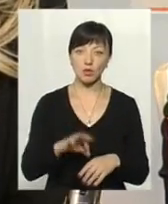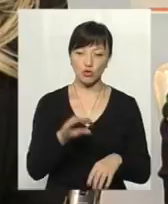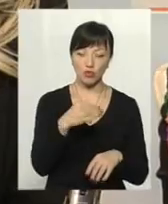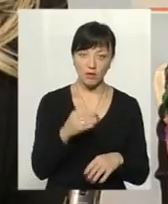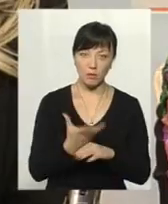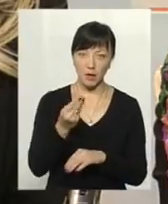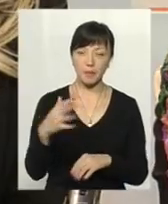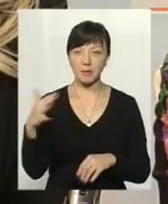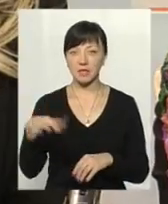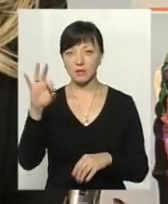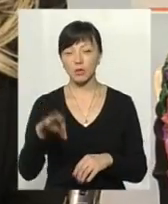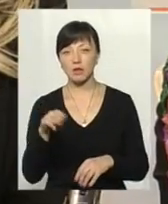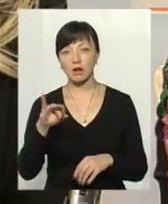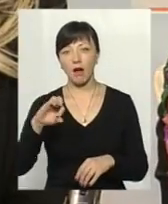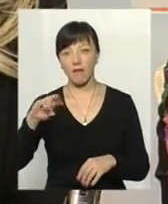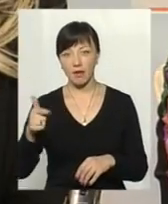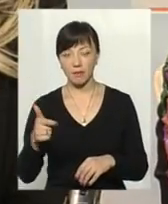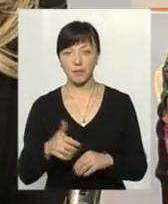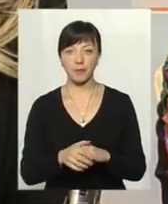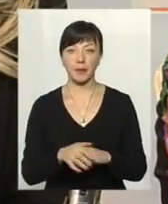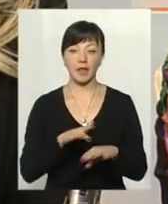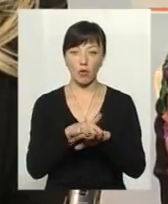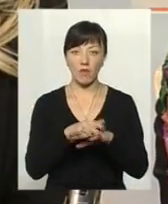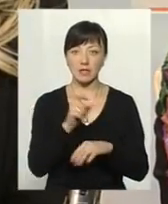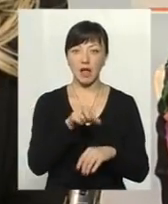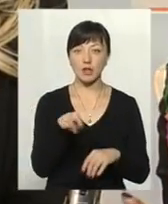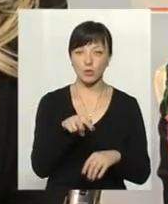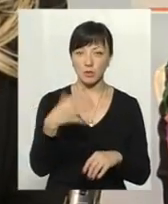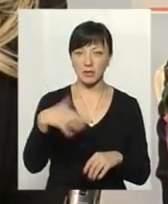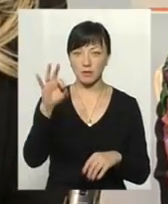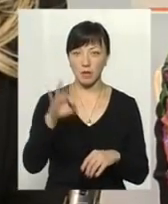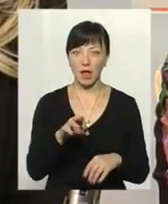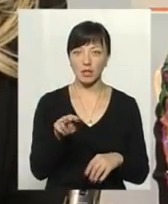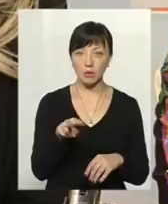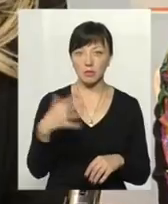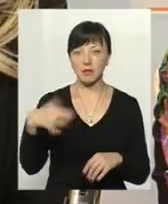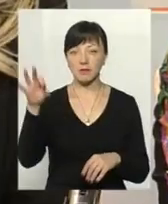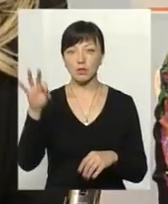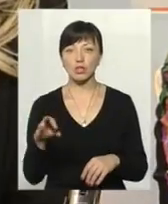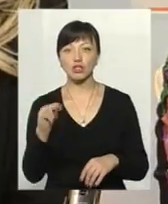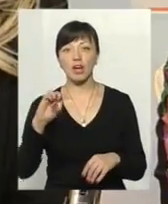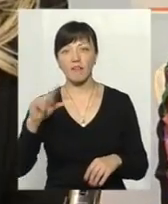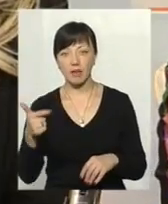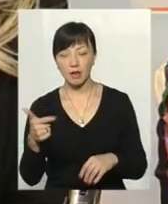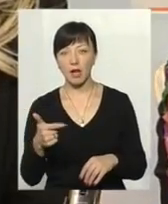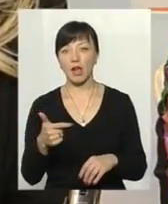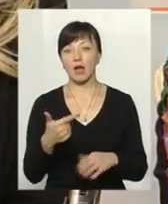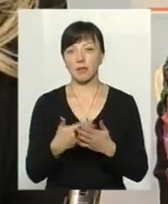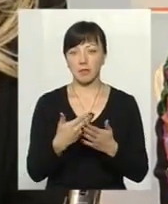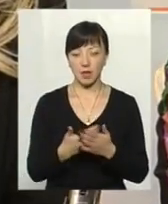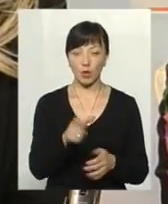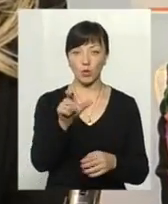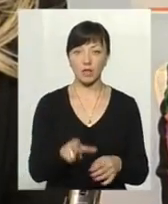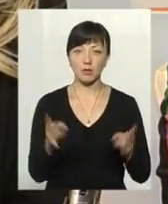жовтні плоти, 50% в травні. Нарахування за листопад – 50% в листопаді, 50% в червні. Для цього